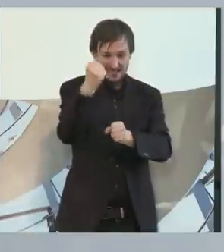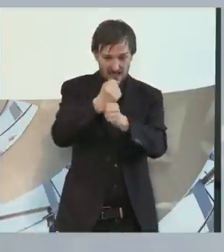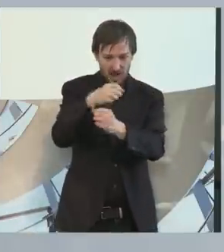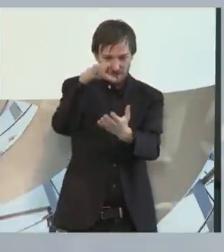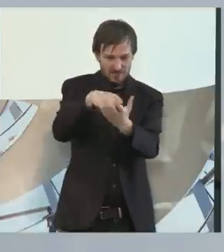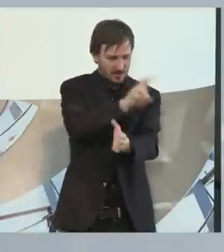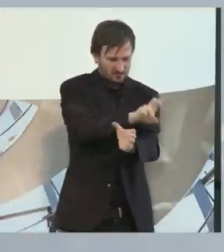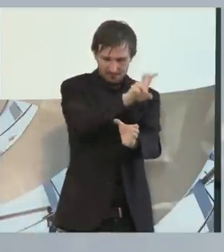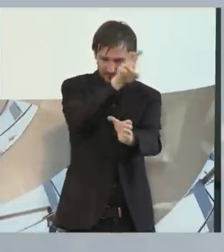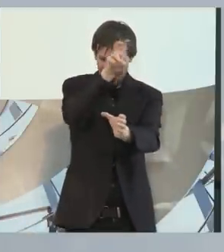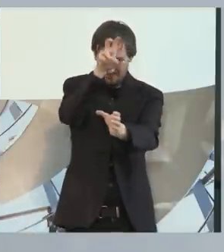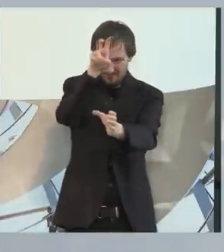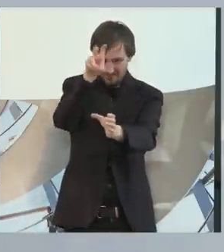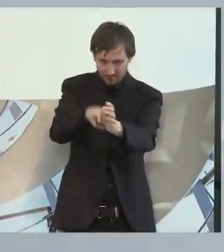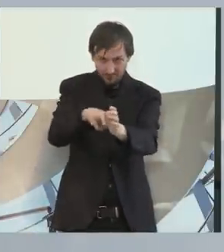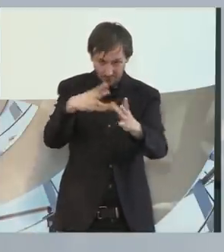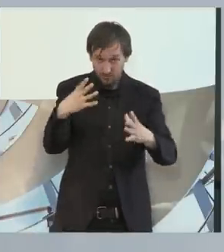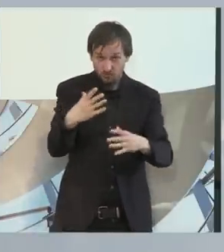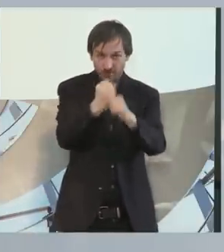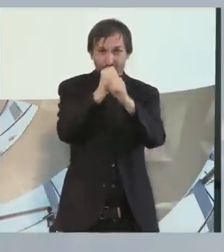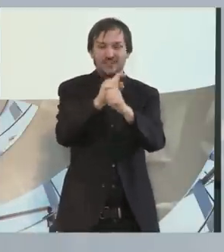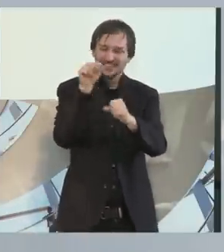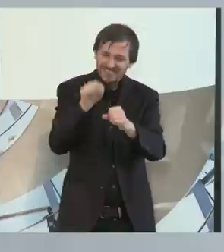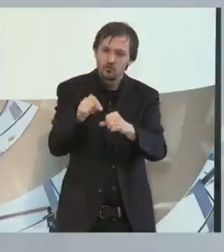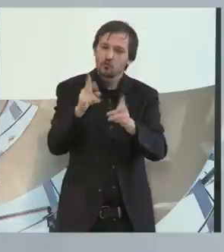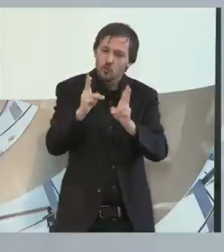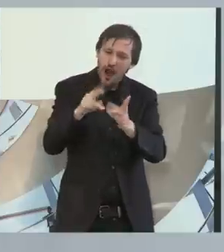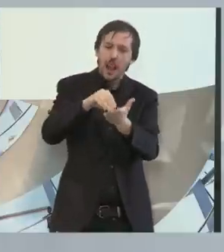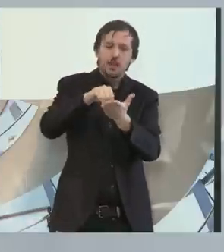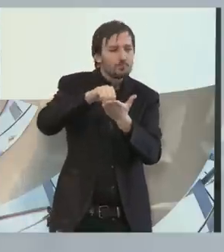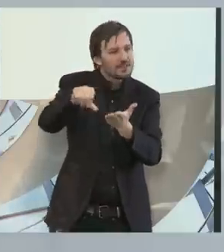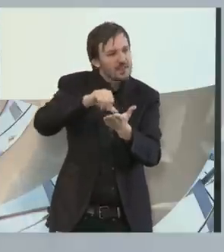Arbeitsmarkt und ich sage auch mal, in eine bezahlte Arbeit.